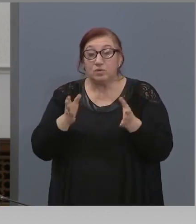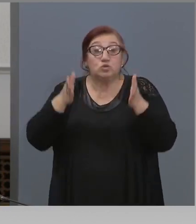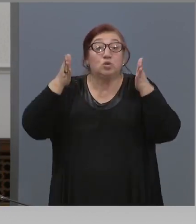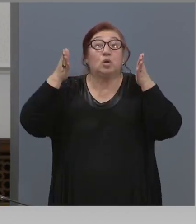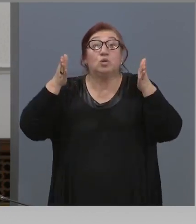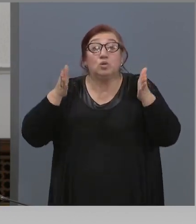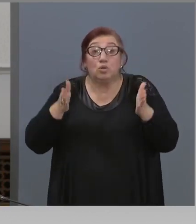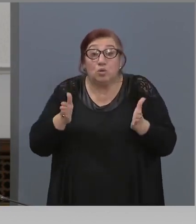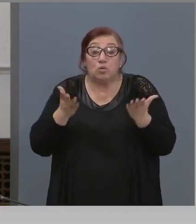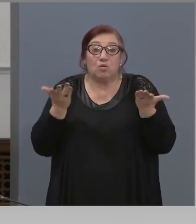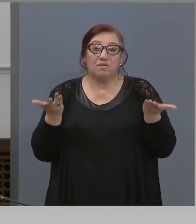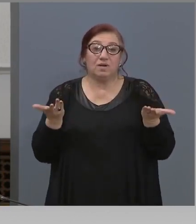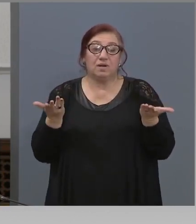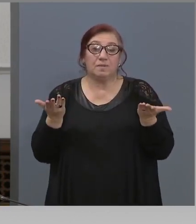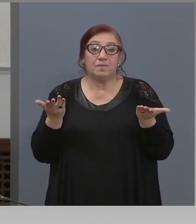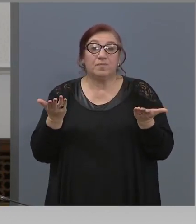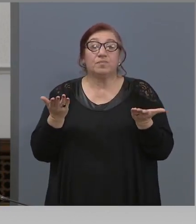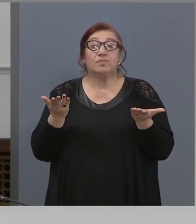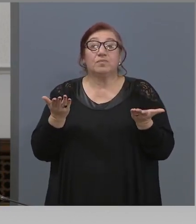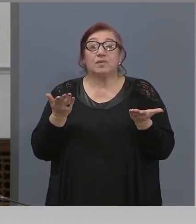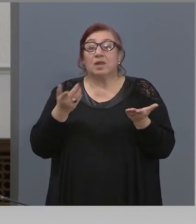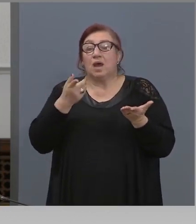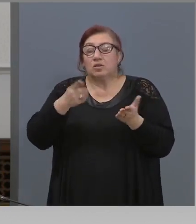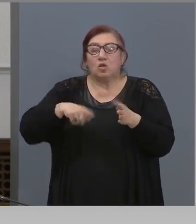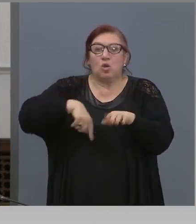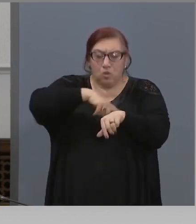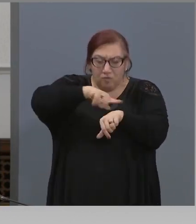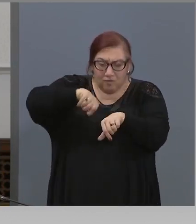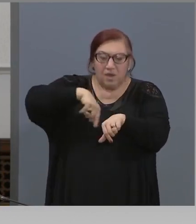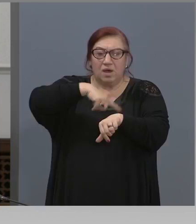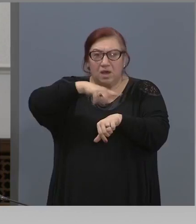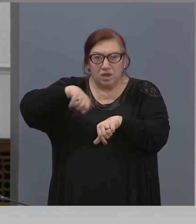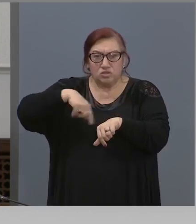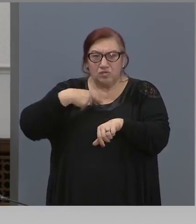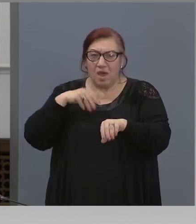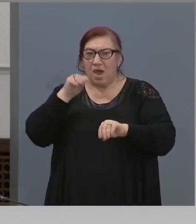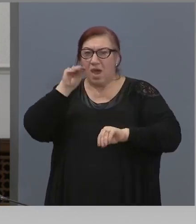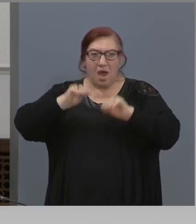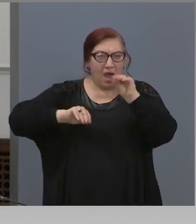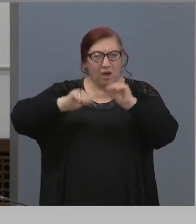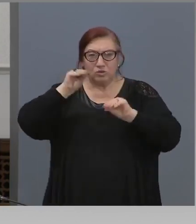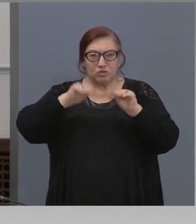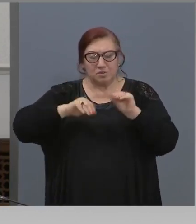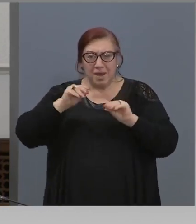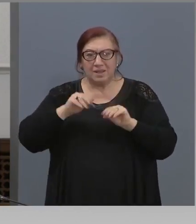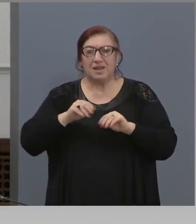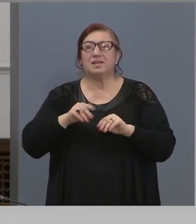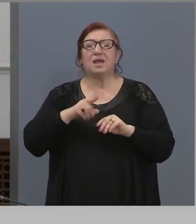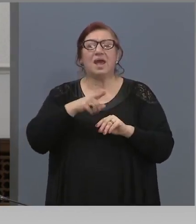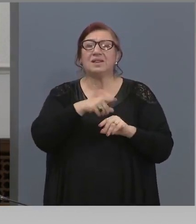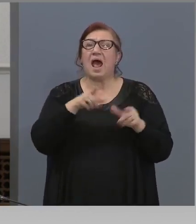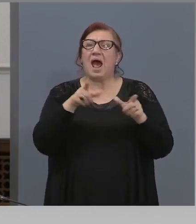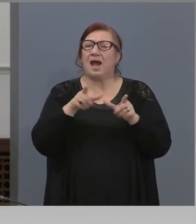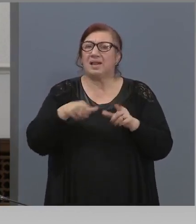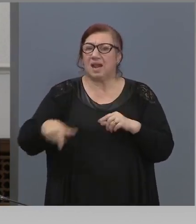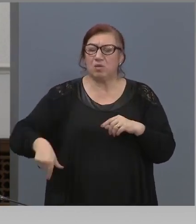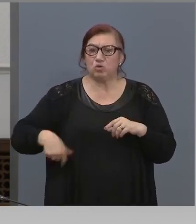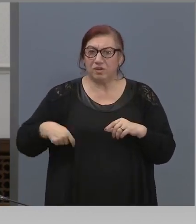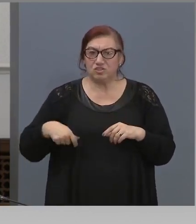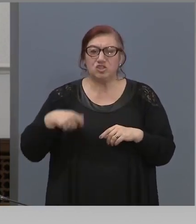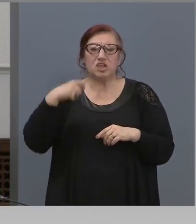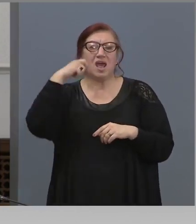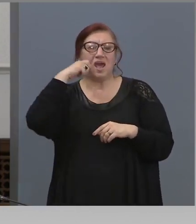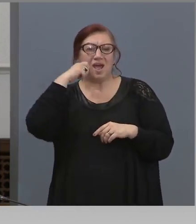Толкова, при толкова часове, ако му сметнете на мутъвчийски стоенето пред камерите ви, или на